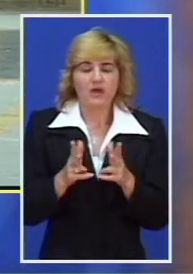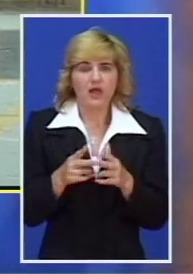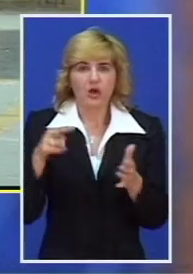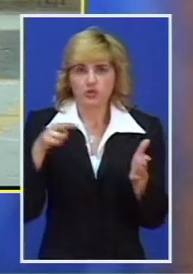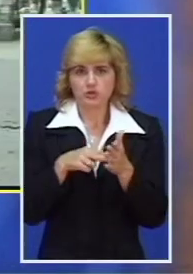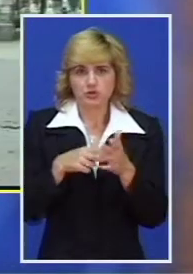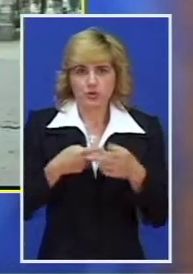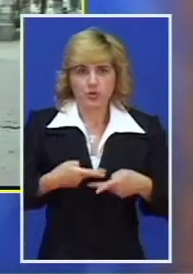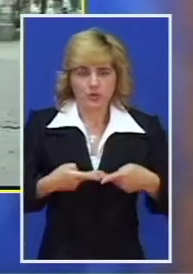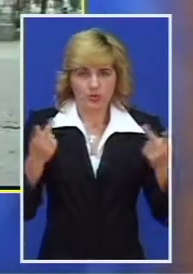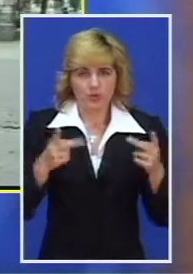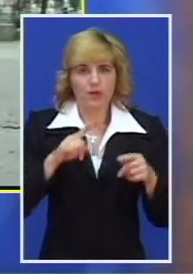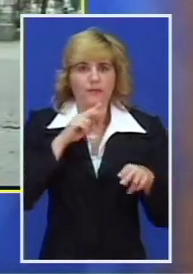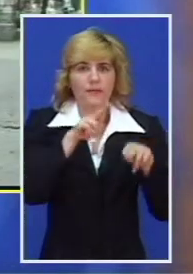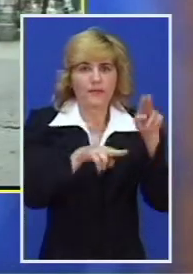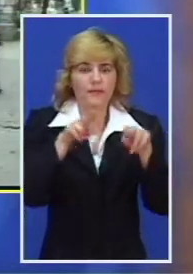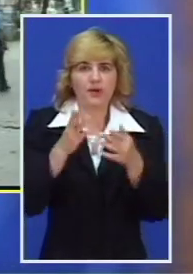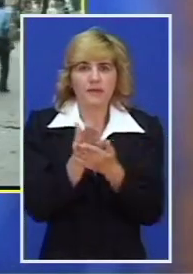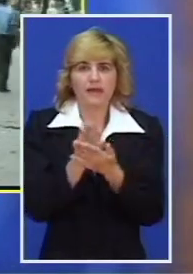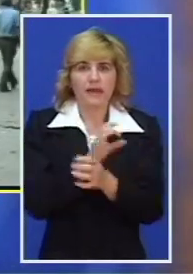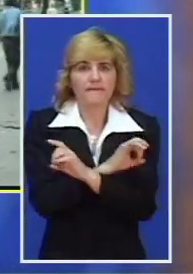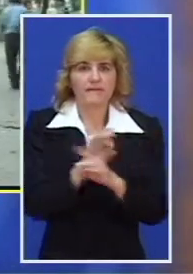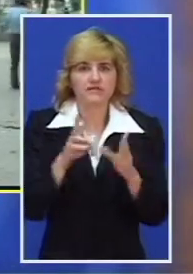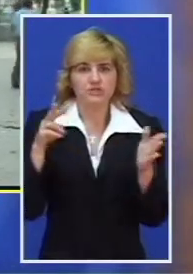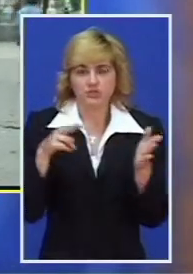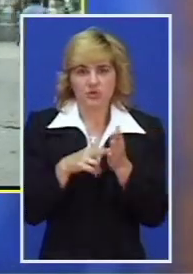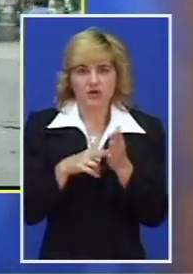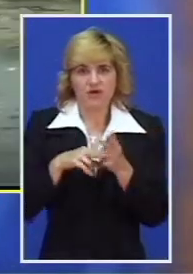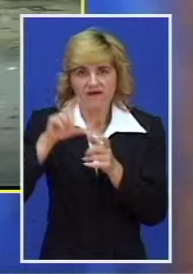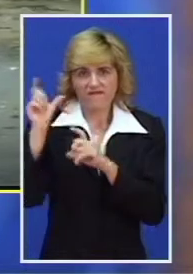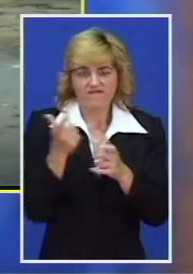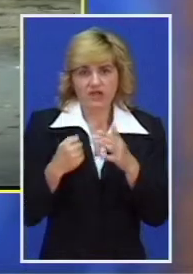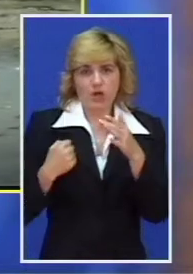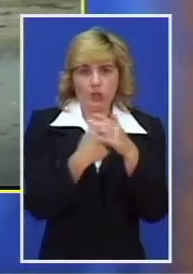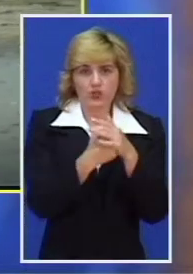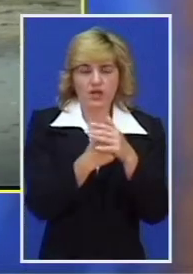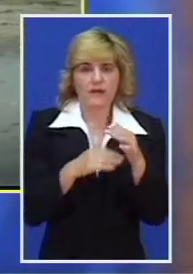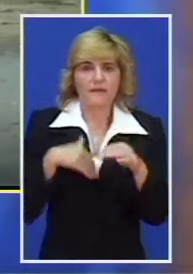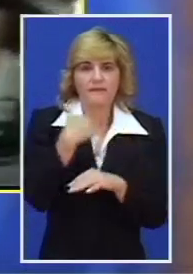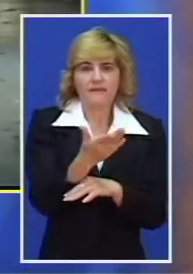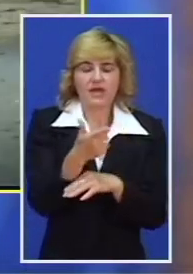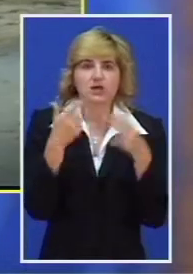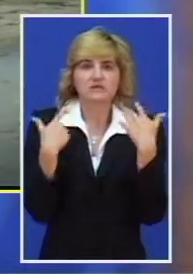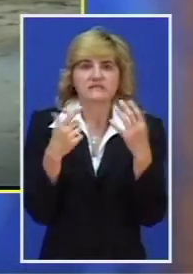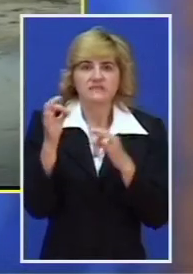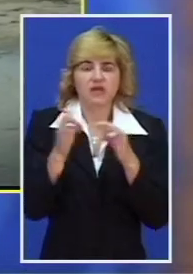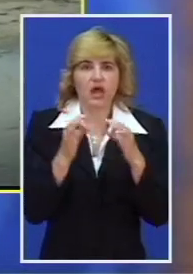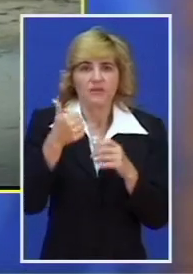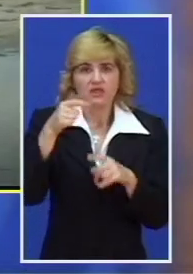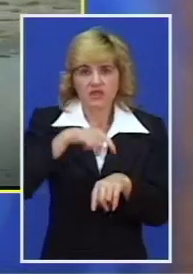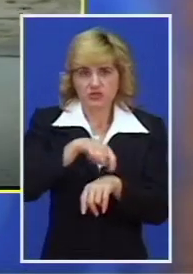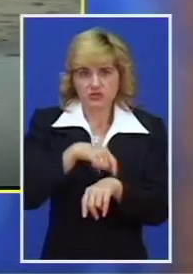električnom energijom, a pojedini delovi grada ostali su bez struje. Udari vetra dostizali su brzinu od preko 70 km na čas,